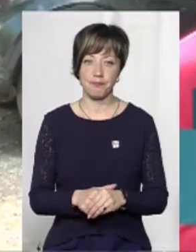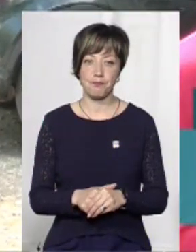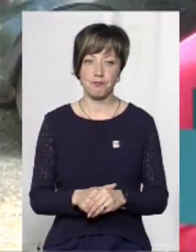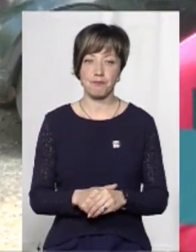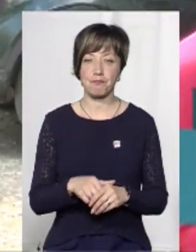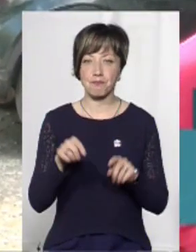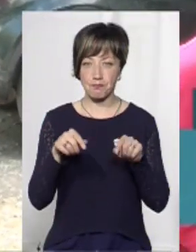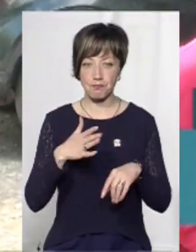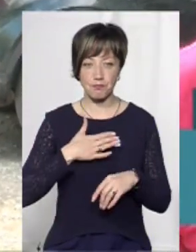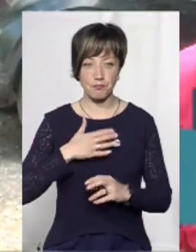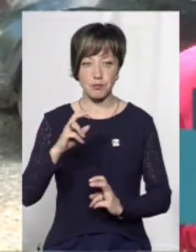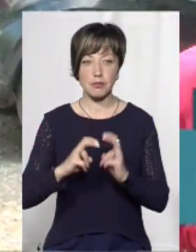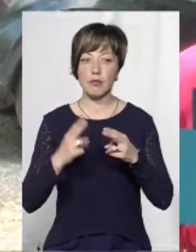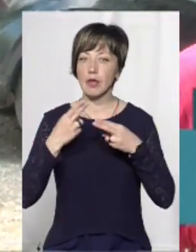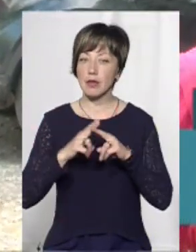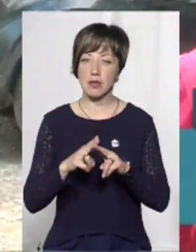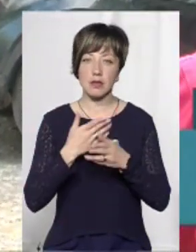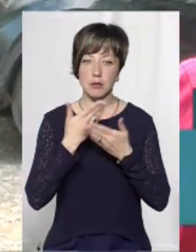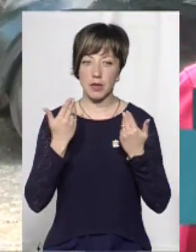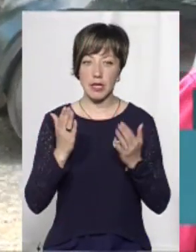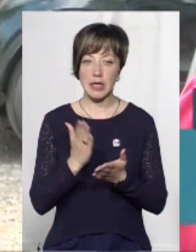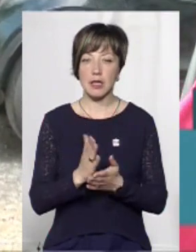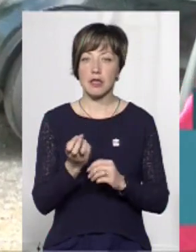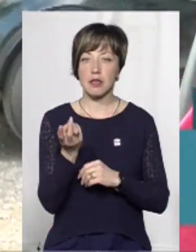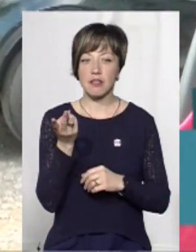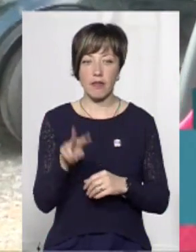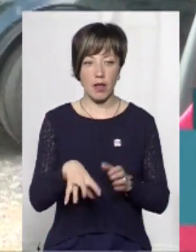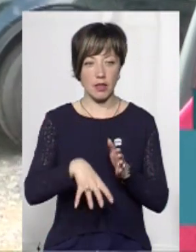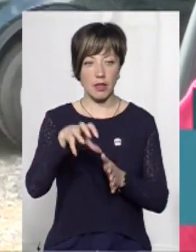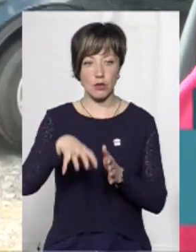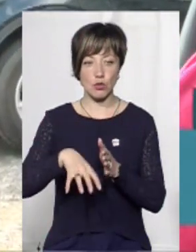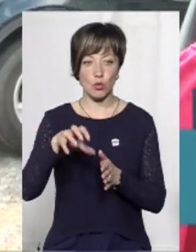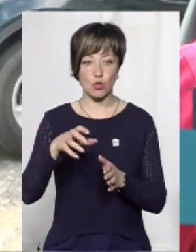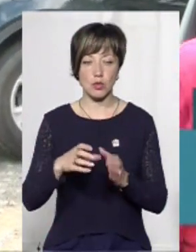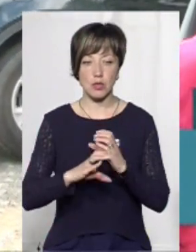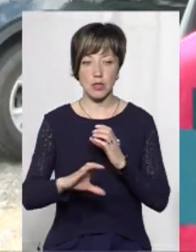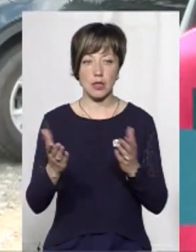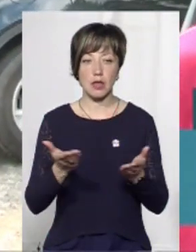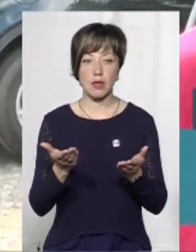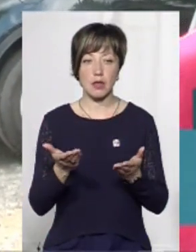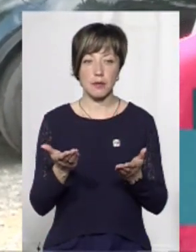підприємстві техніки немає. Є тільки два насоси, які